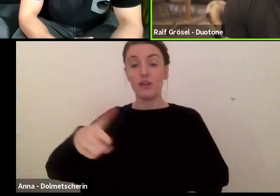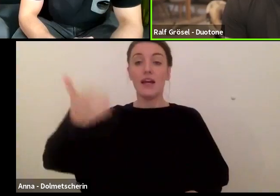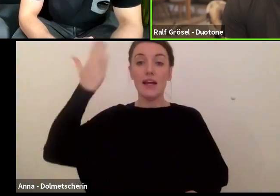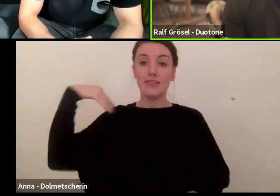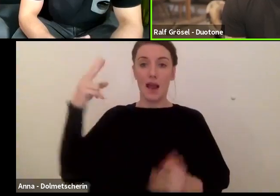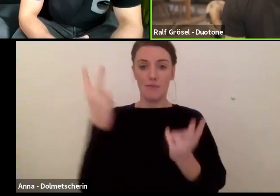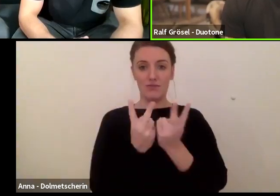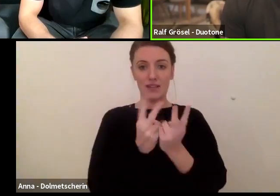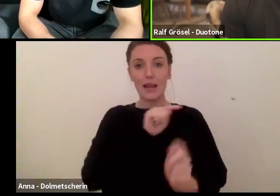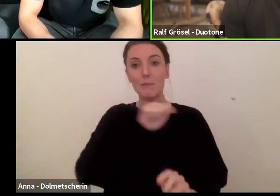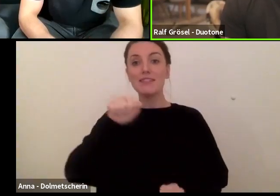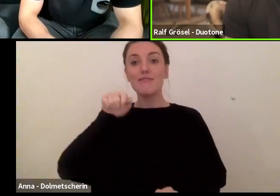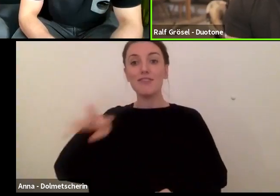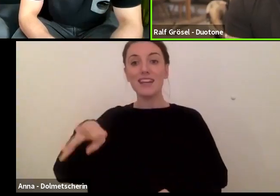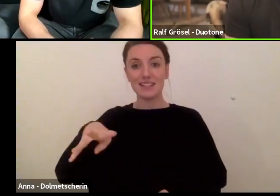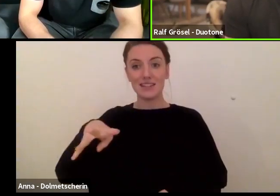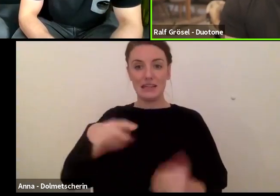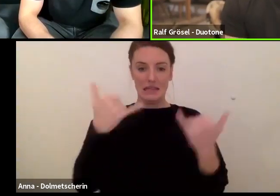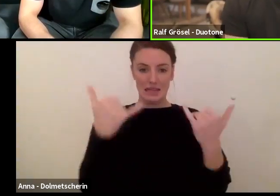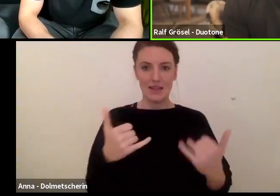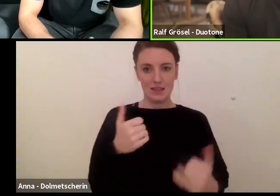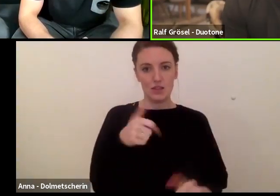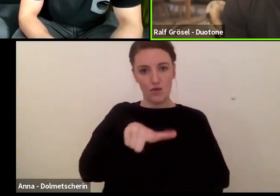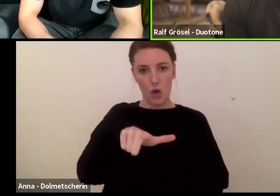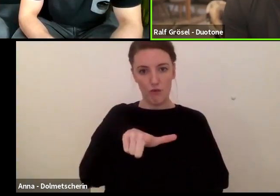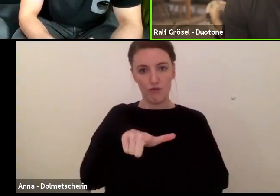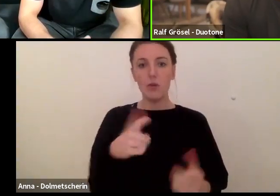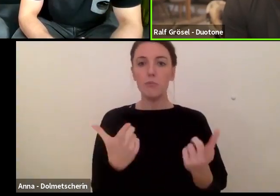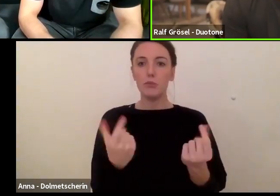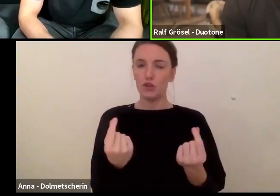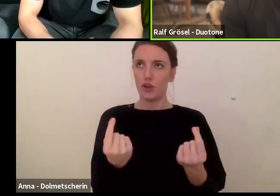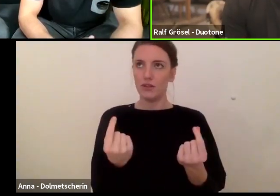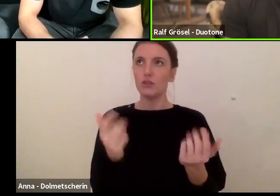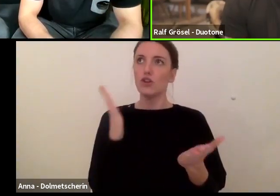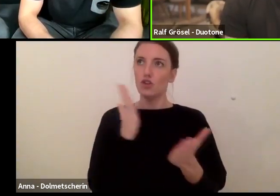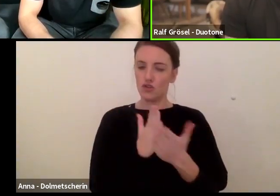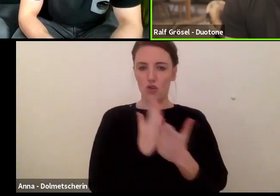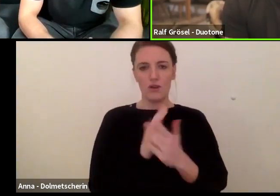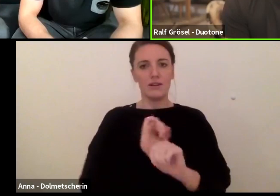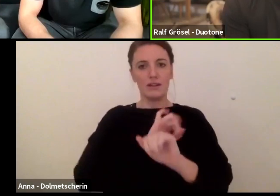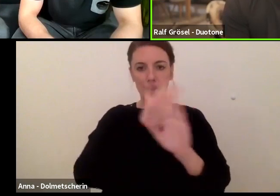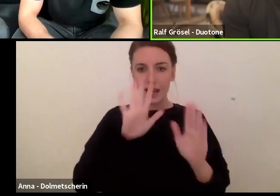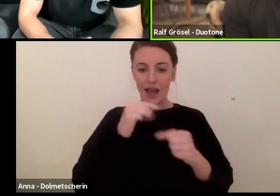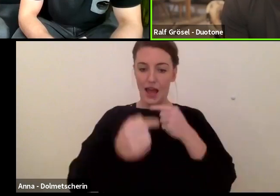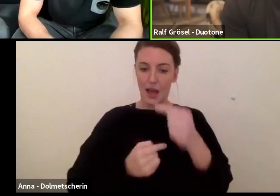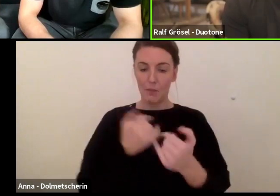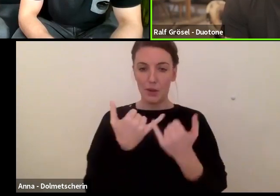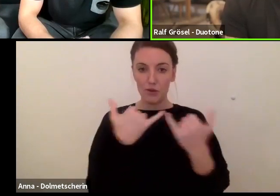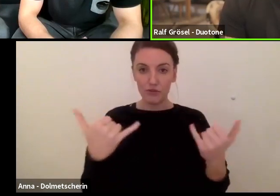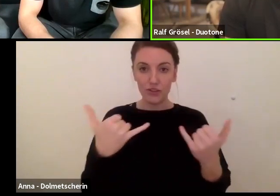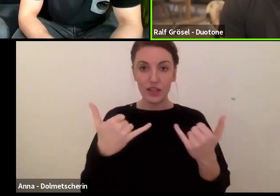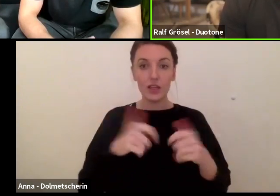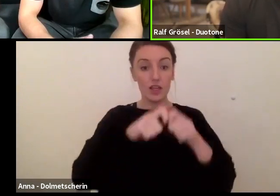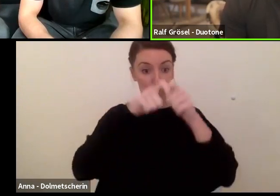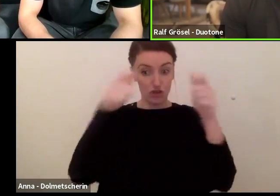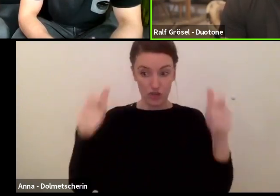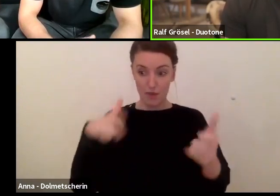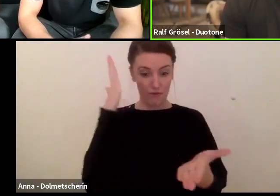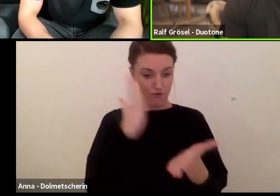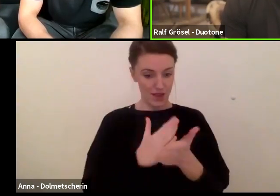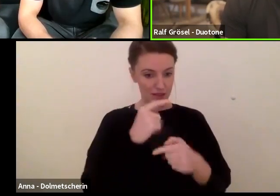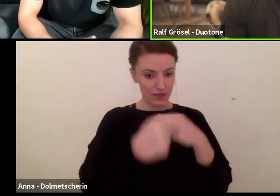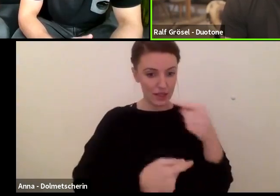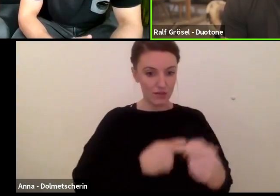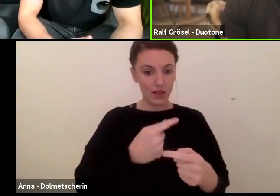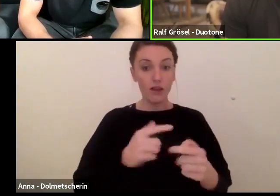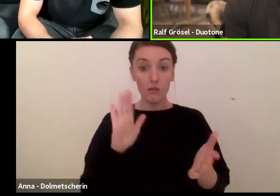Das heißt, du hast immer, du entwickelst etwas fertig, dann kommt dieser Schirm auf den Markt. Das ist für mich als Entwickler, also